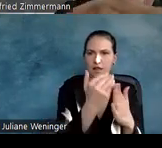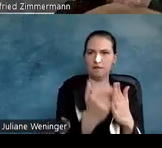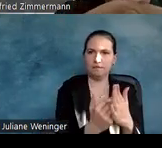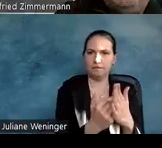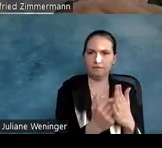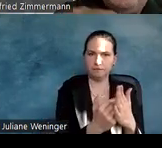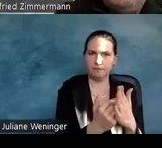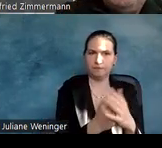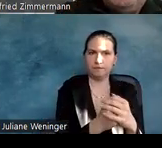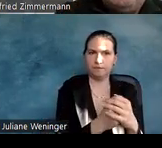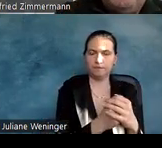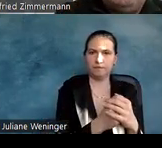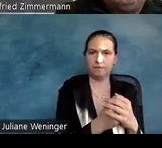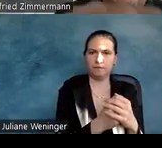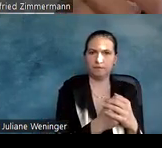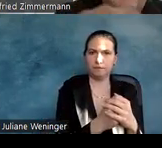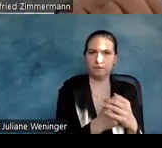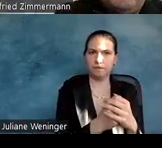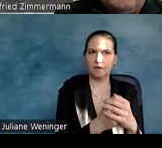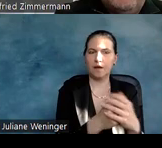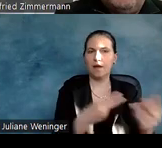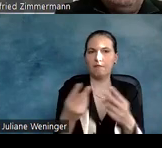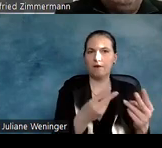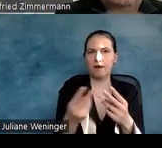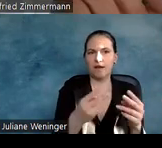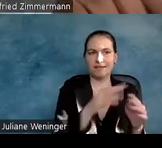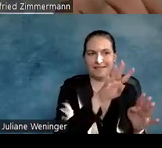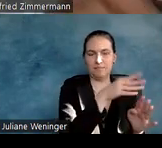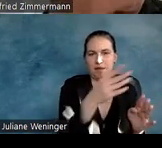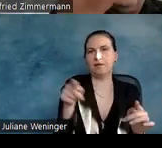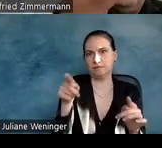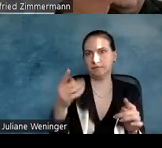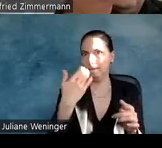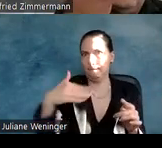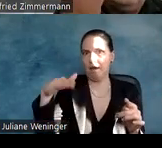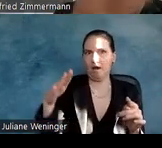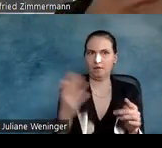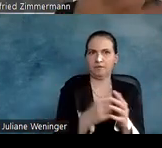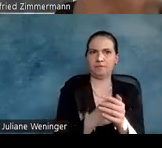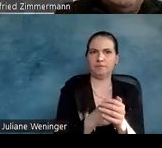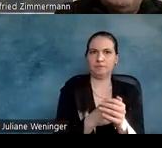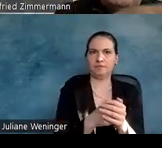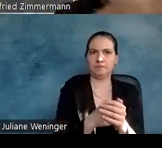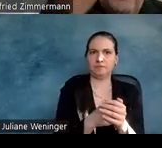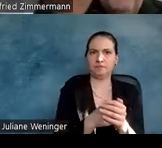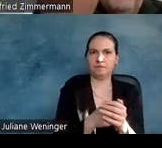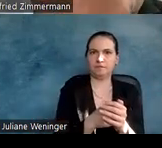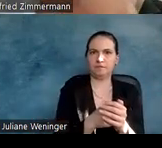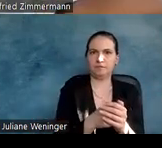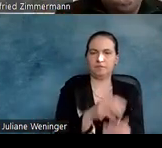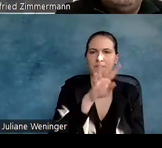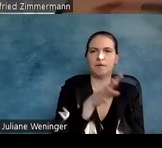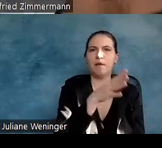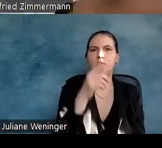aber viel mehr als auf der Tabelle aufgeschlüsselt, also in der Tabelle waren es nur die